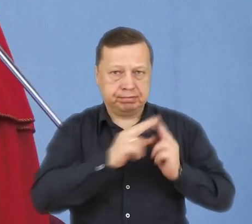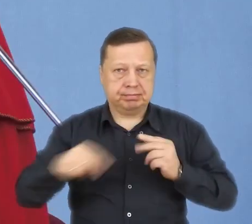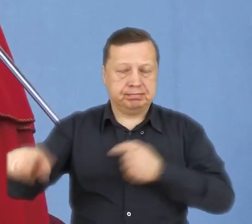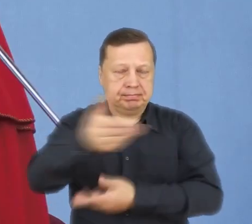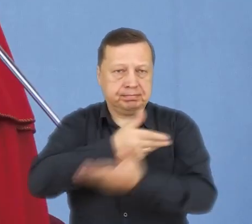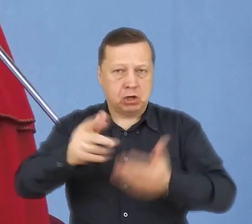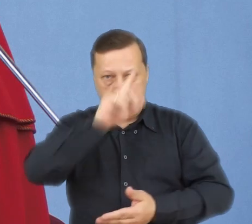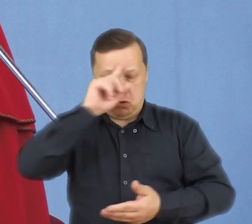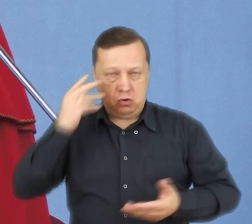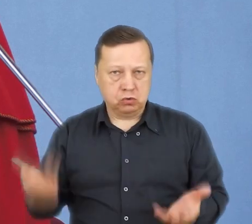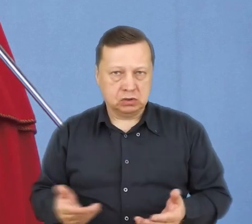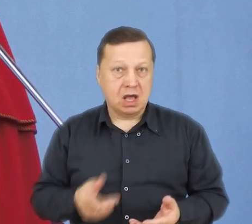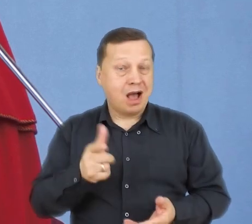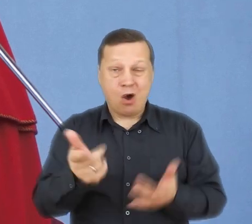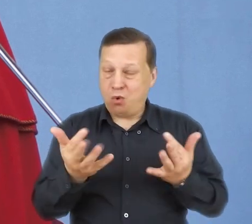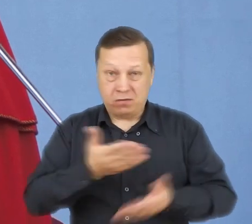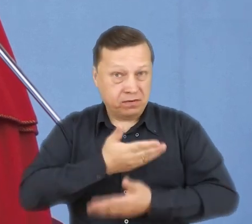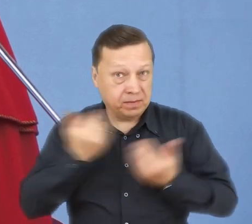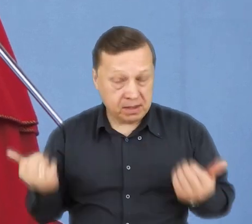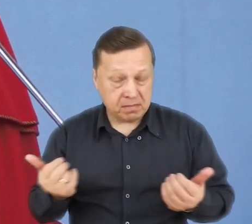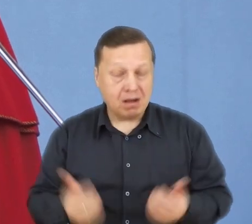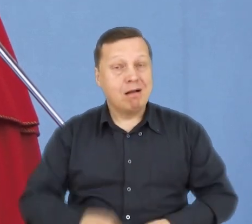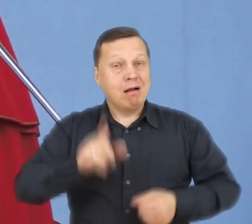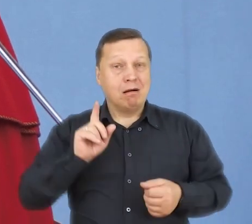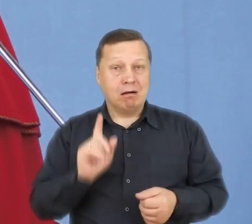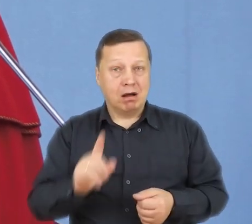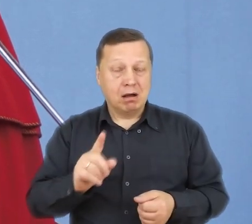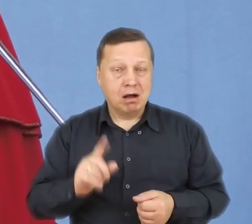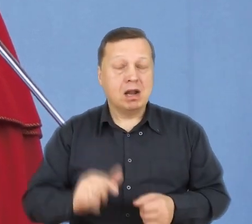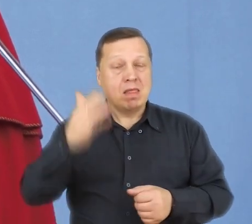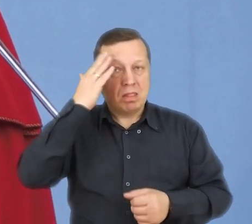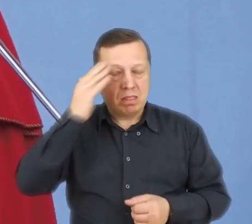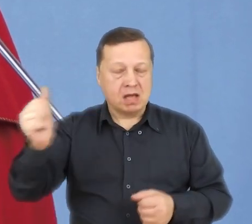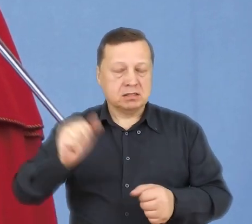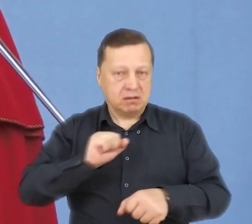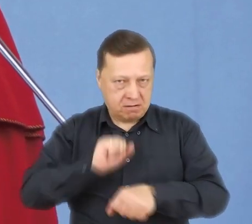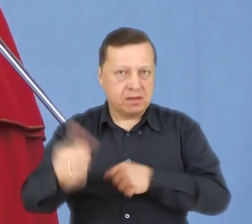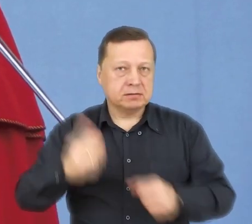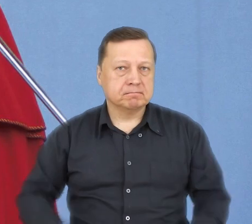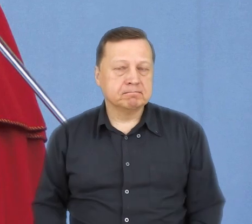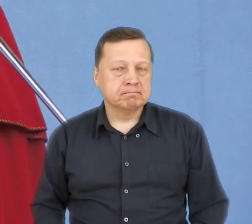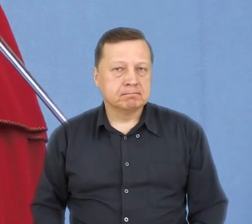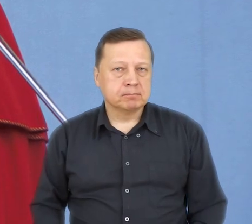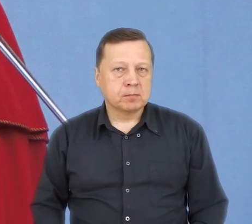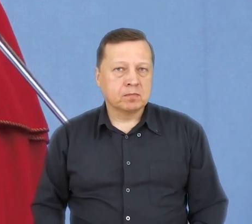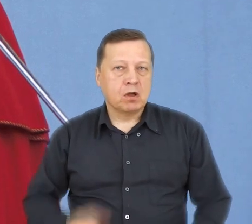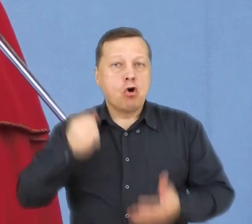relacji z bliźnimi. Sposób niełatwy, ale sposób, który niesie wielkie nadzieje.